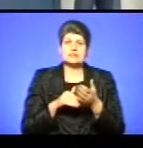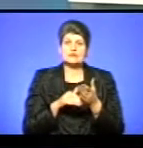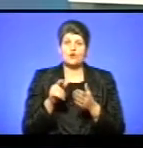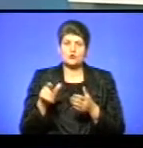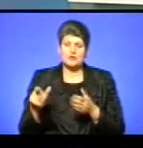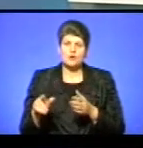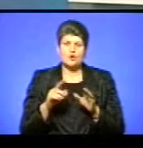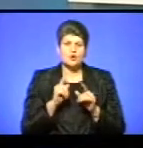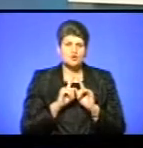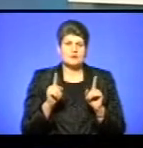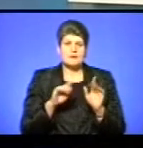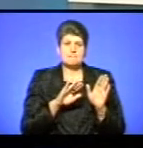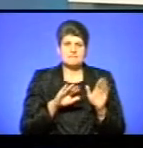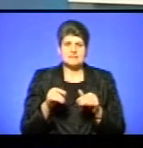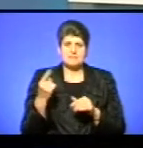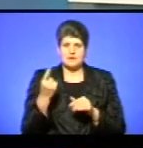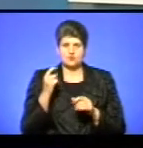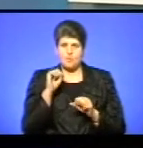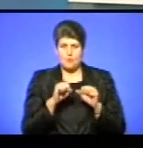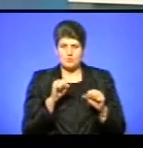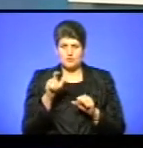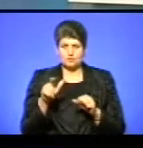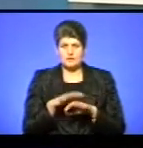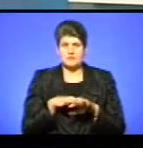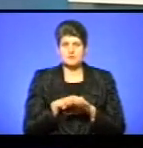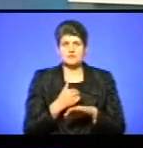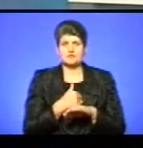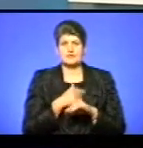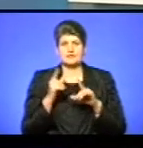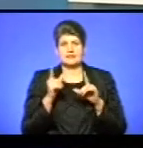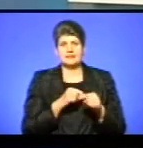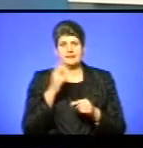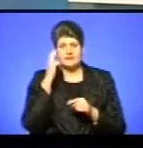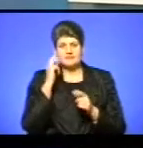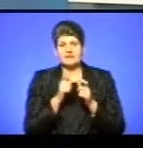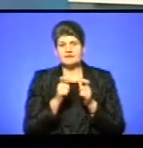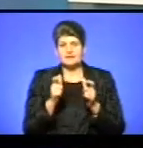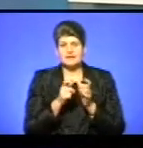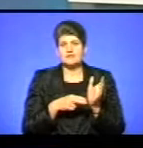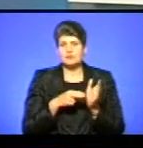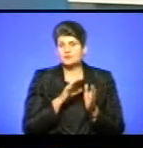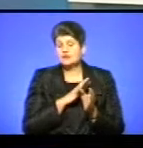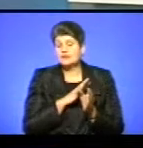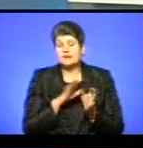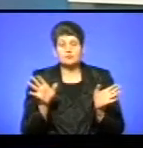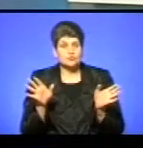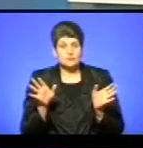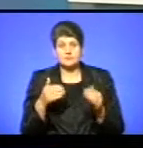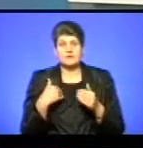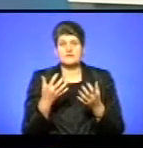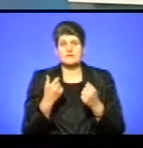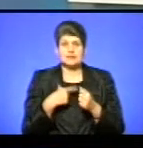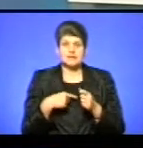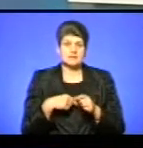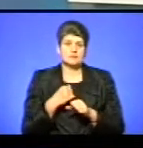особливо після першого побиття. Люди всі масово захотіли їхати у Київ. Квитків на поїзди не було просто. Ми взяли на